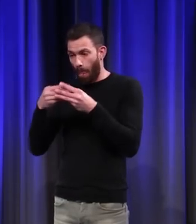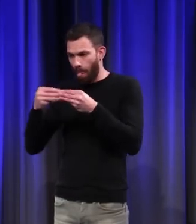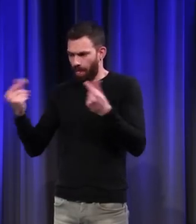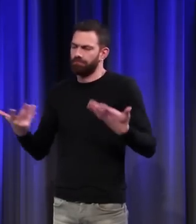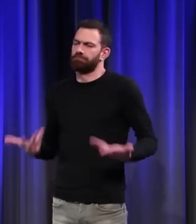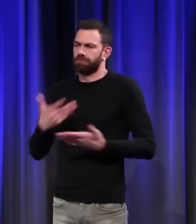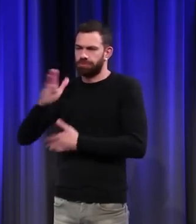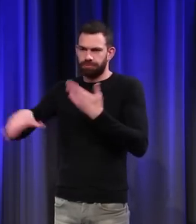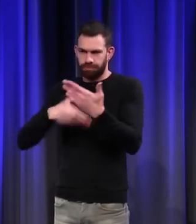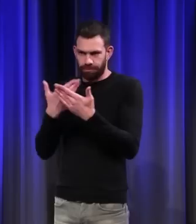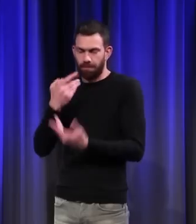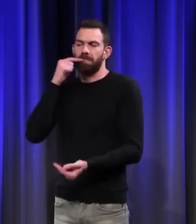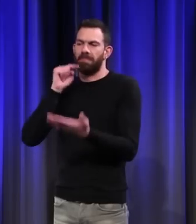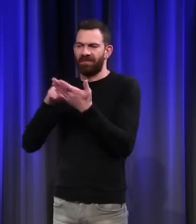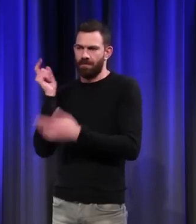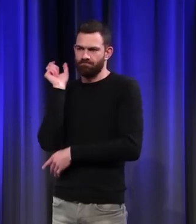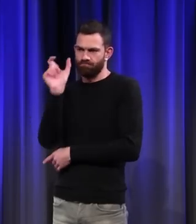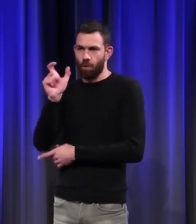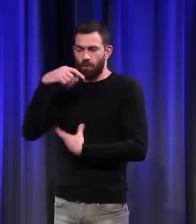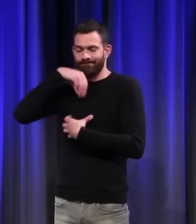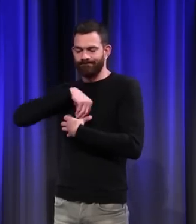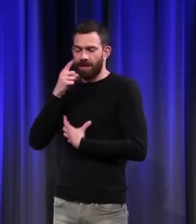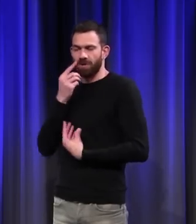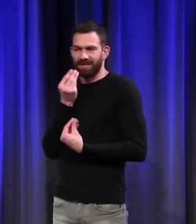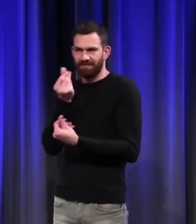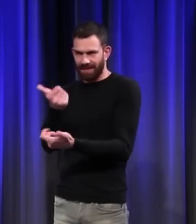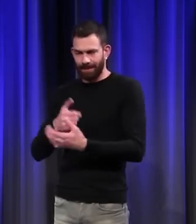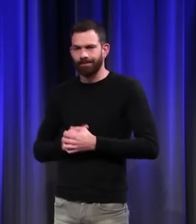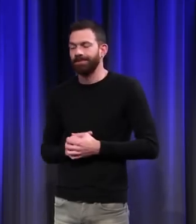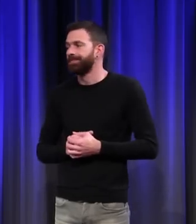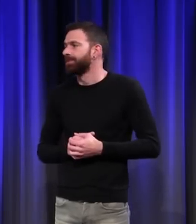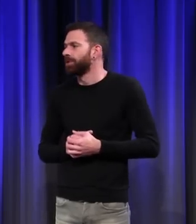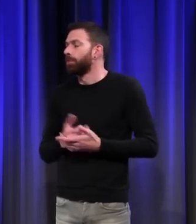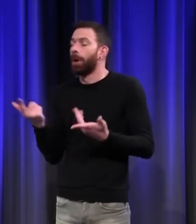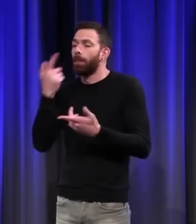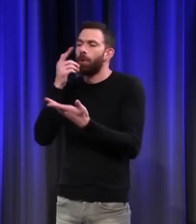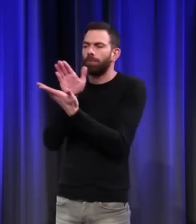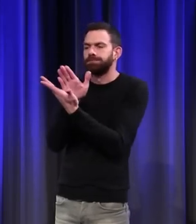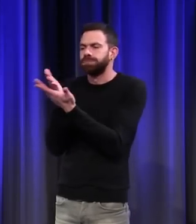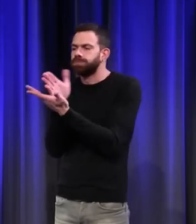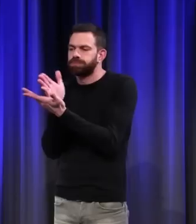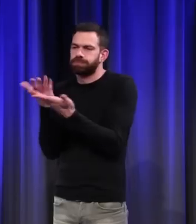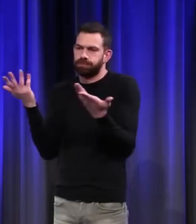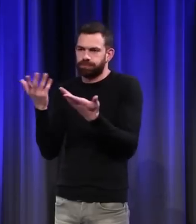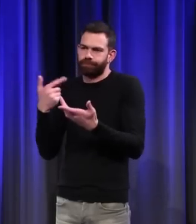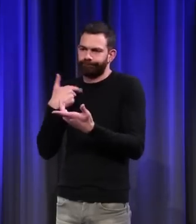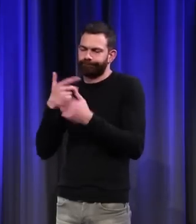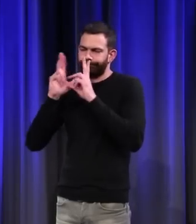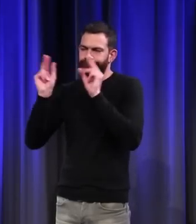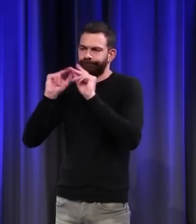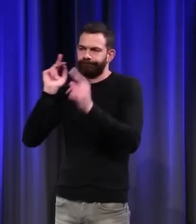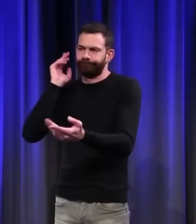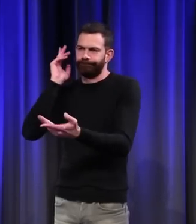préfère employer le mot sensibilité, mais c'est entre les deux que se veut intervenir, entre les